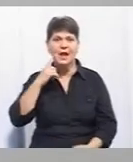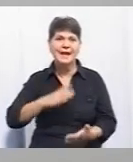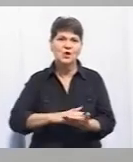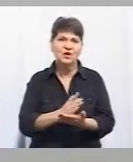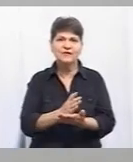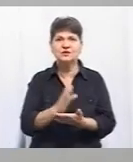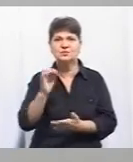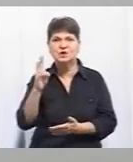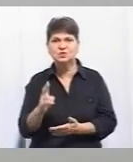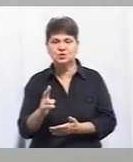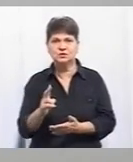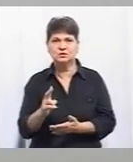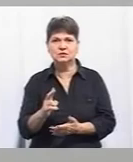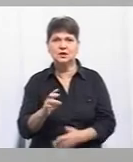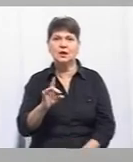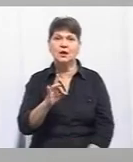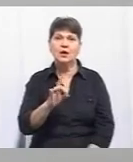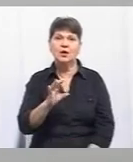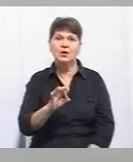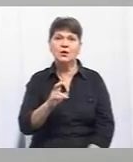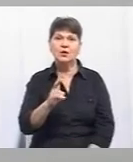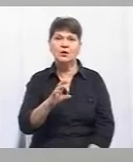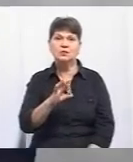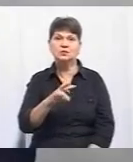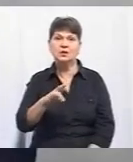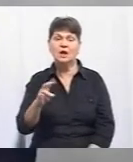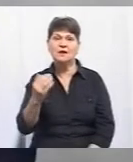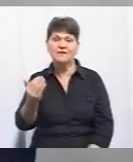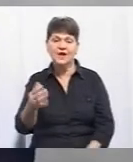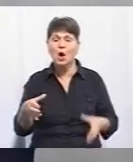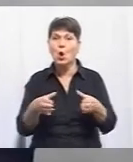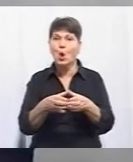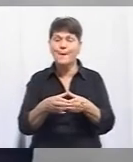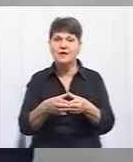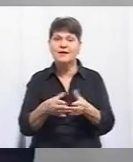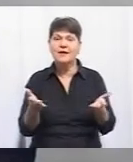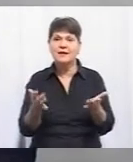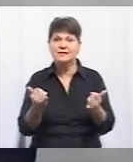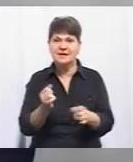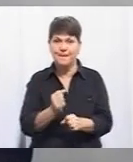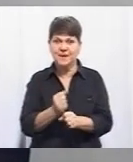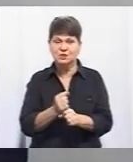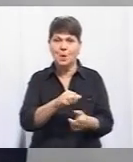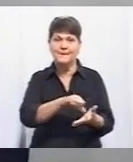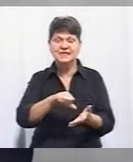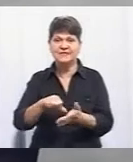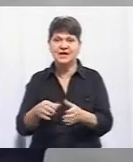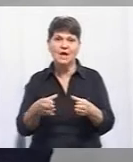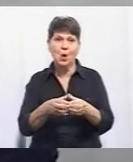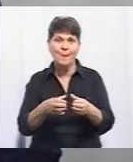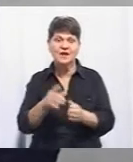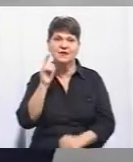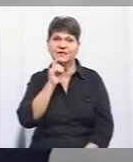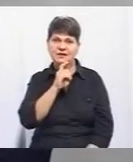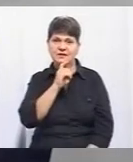соціальними, будь-якими іншими. Рокселана, та команду, яку ви взяли в команду, яка працює, представники команди, які працюють в